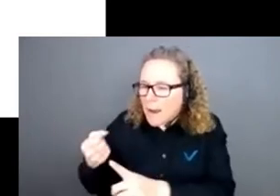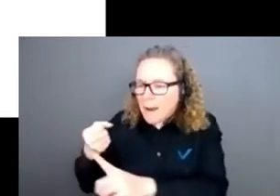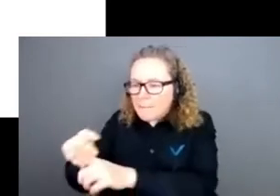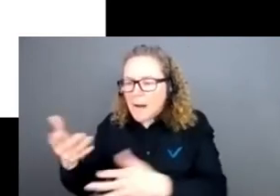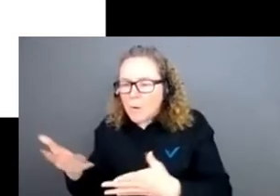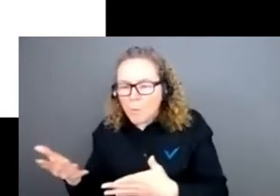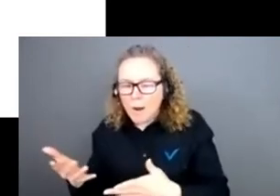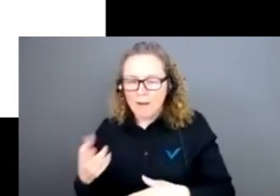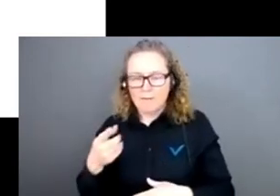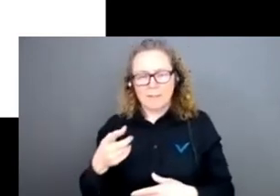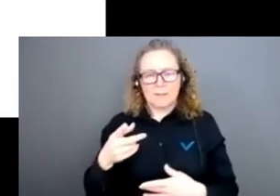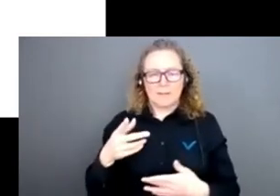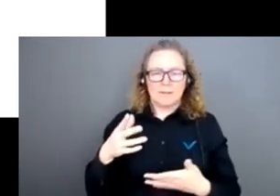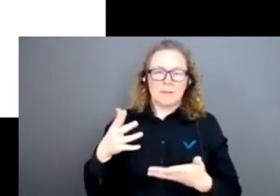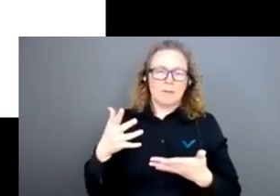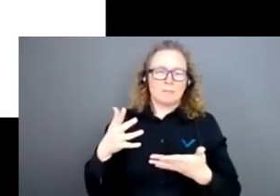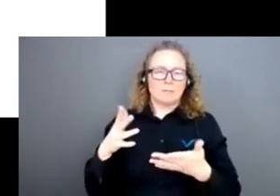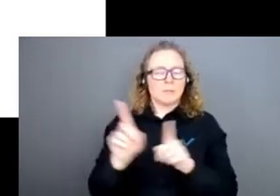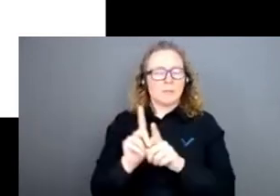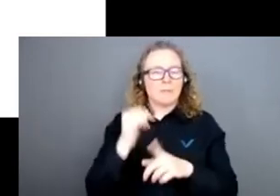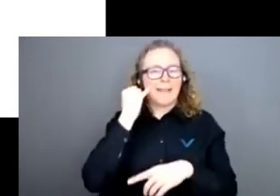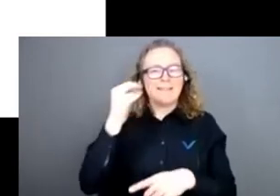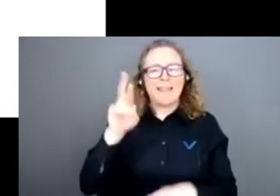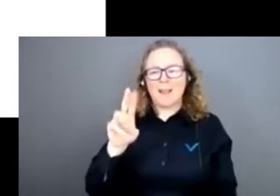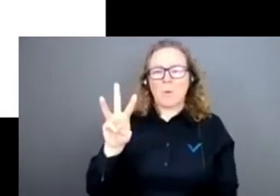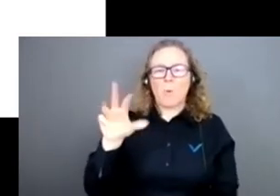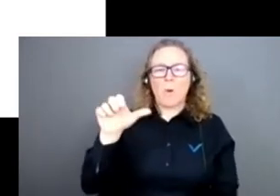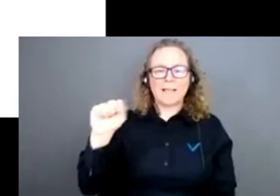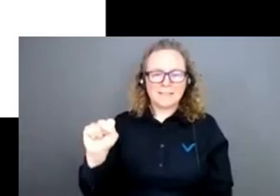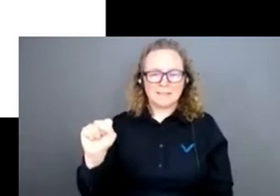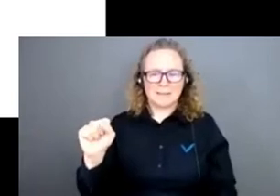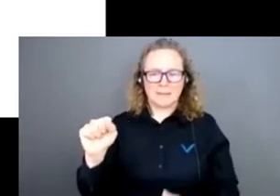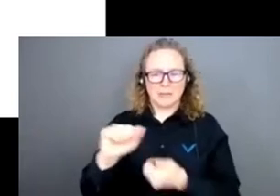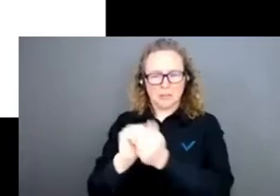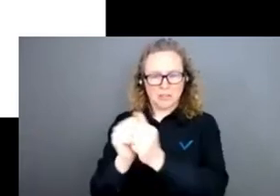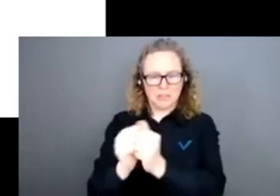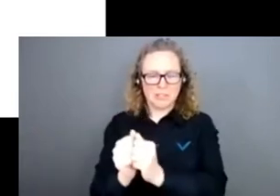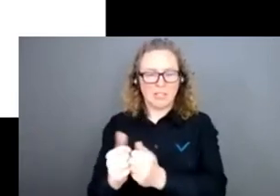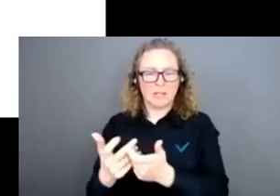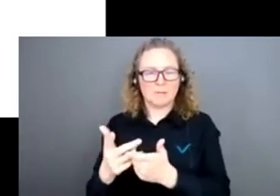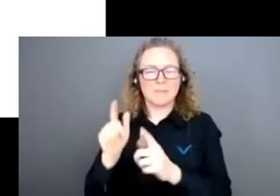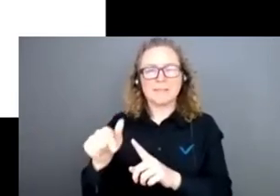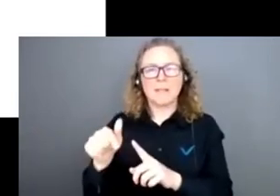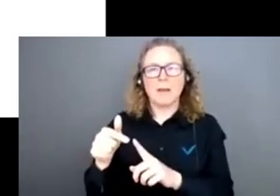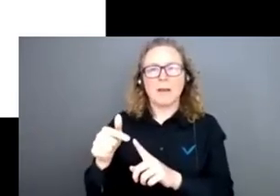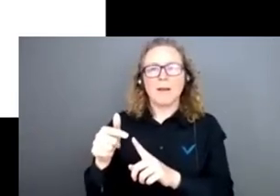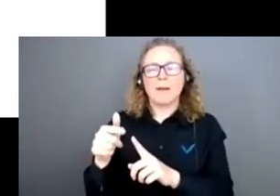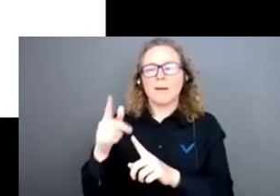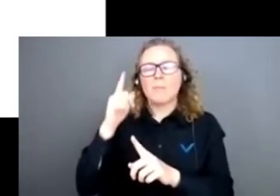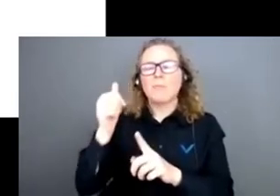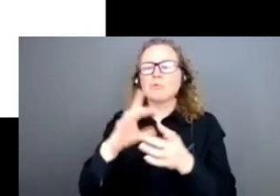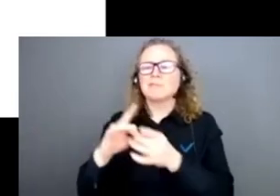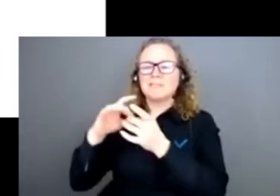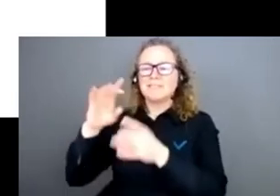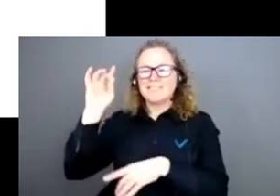les lignes du milieu roisse dans le sens où il faut plus de place à la science et ils passent moins de temps à